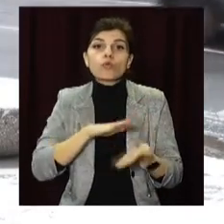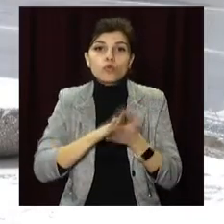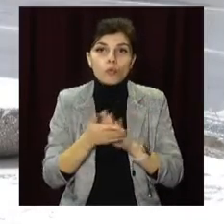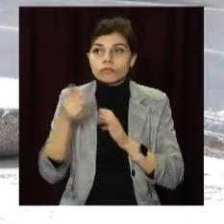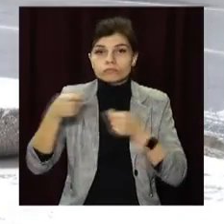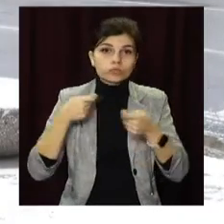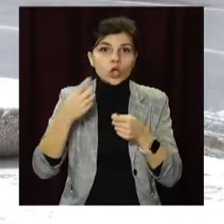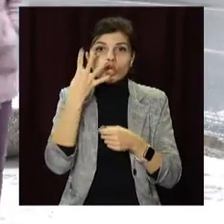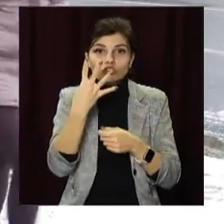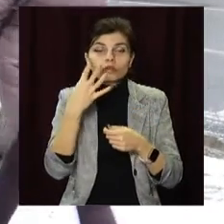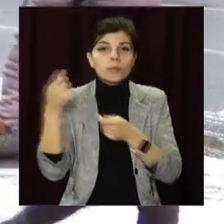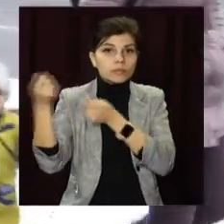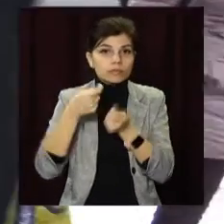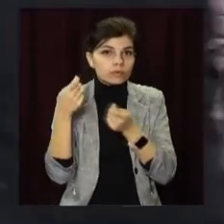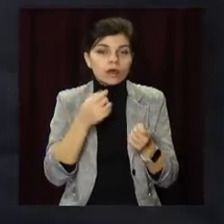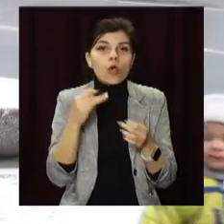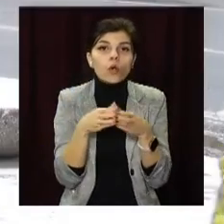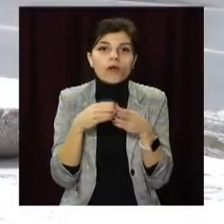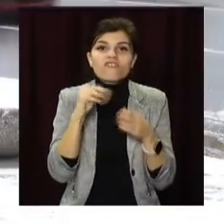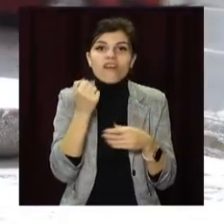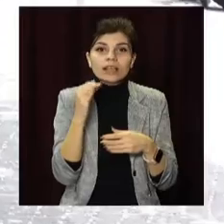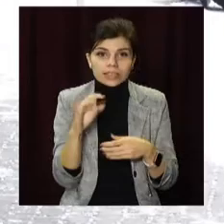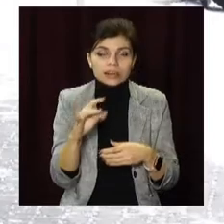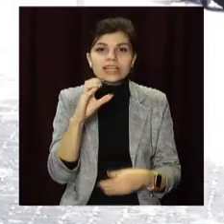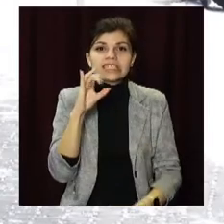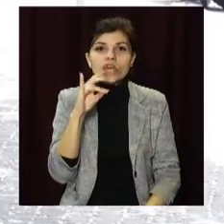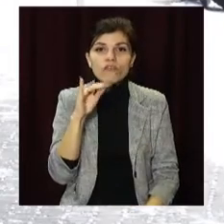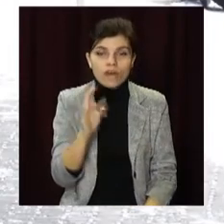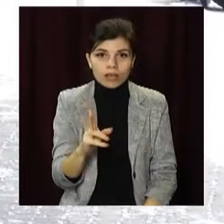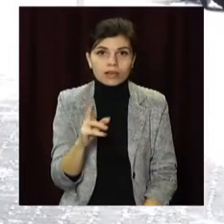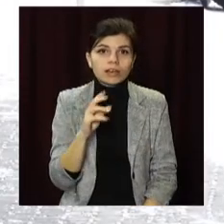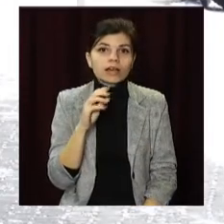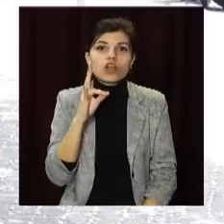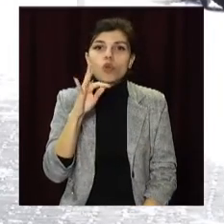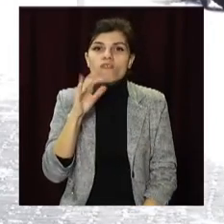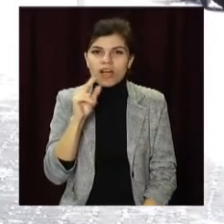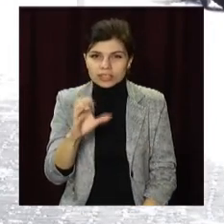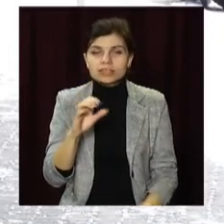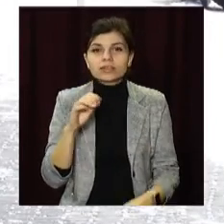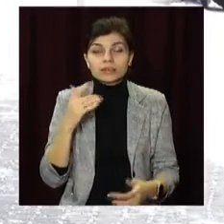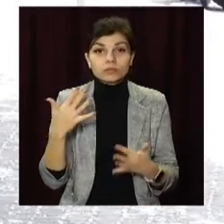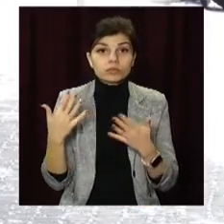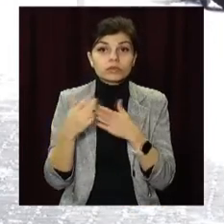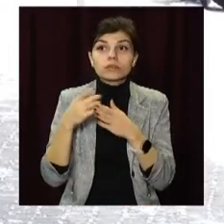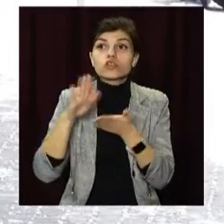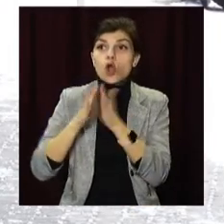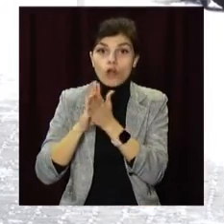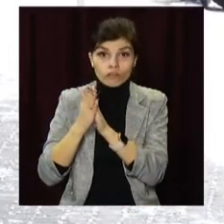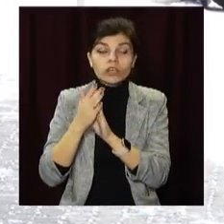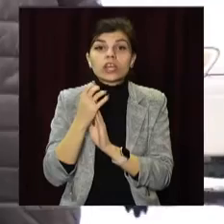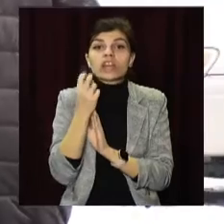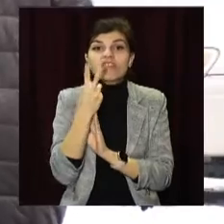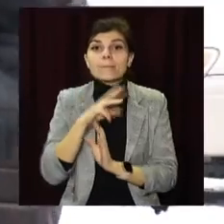інкомпанії «Пфайзер», «Сіновак», «Астразенеса» і «Новакс». І отримала підтвердження щодо поставки 12 мільйонів доз вакцин.